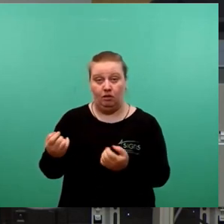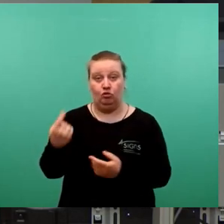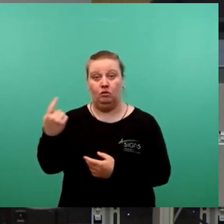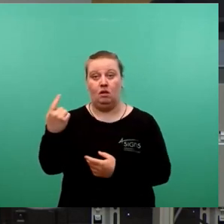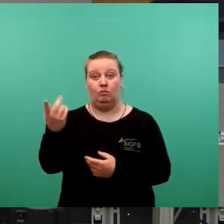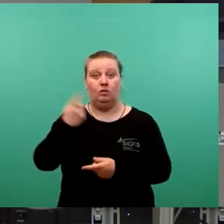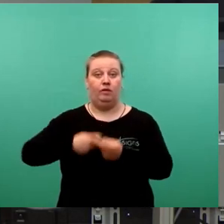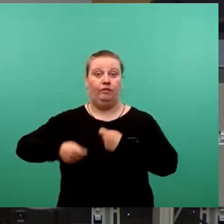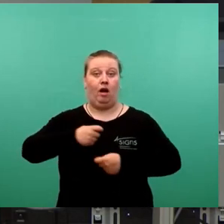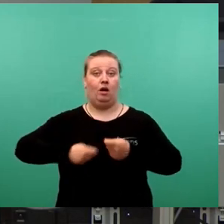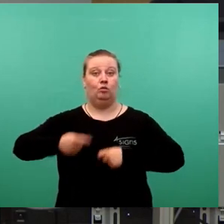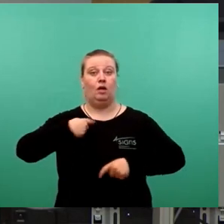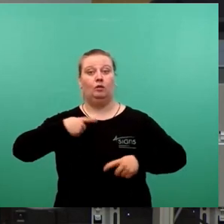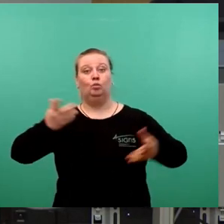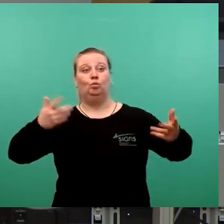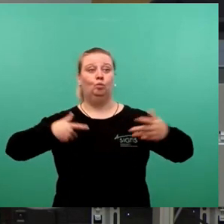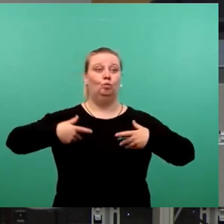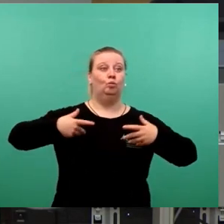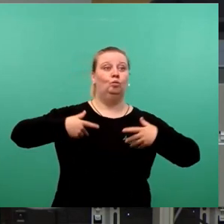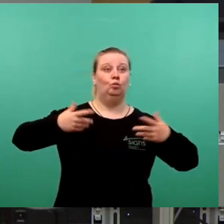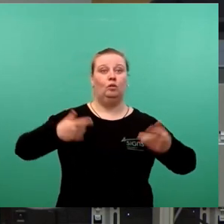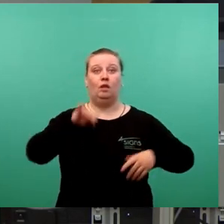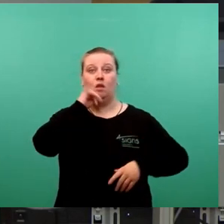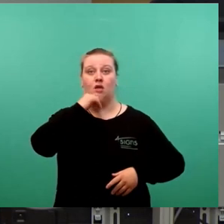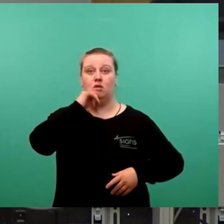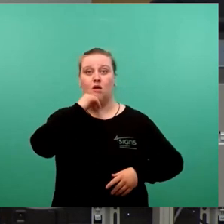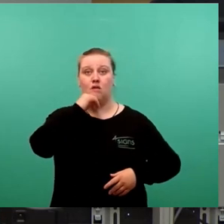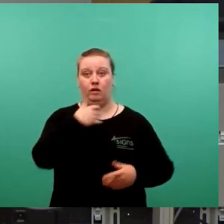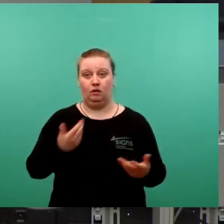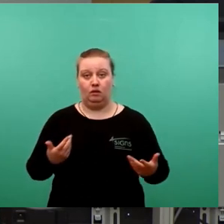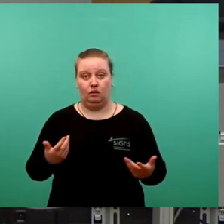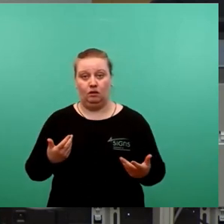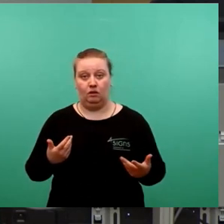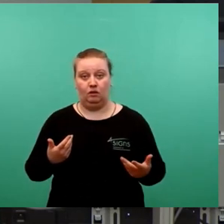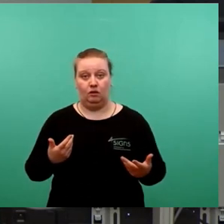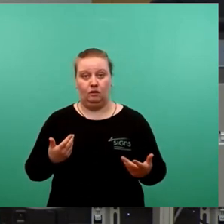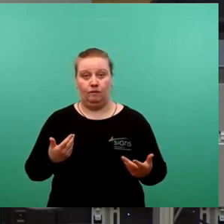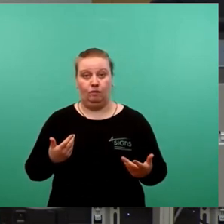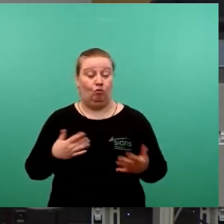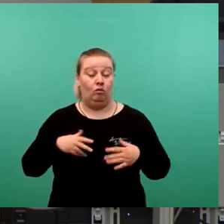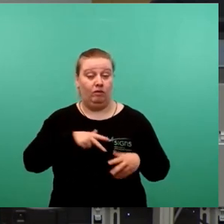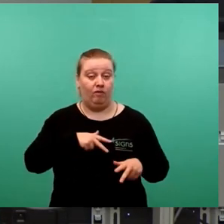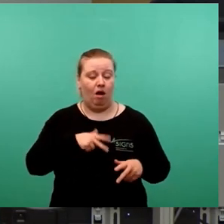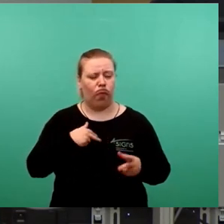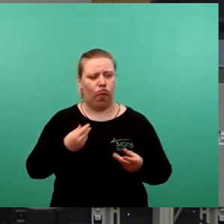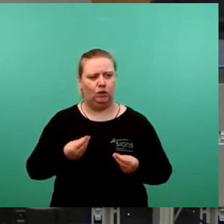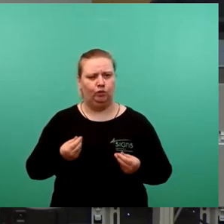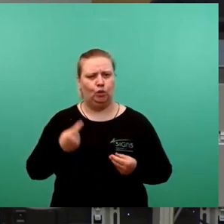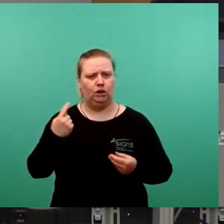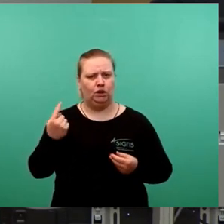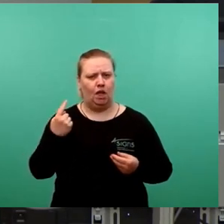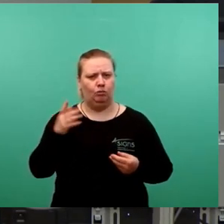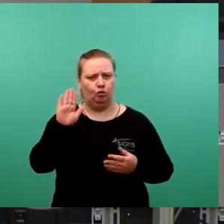Verhandlungen als der Geist, der stets verneint. Und man hatte nicht selten den Eindruck, er und sein